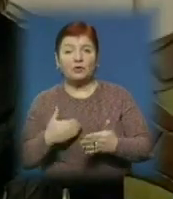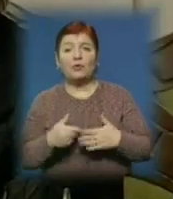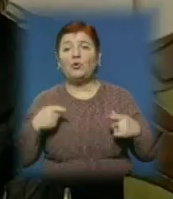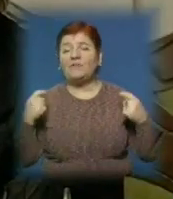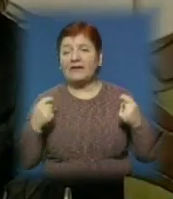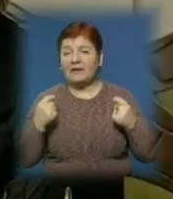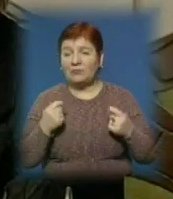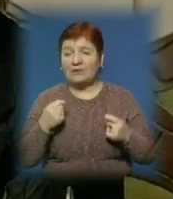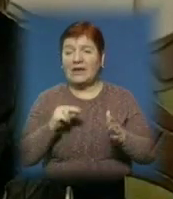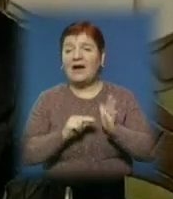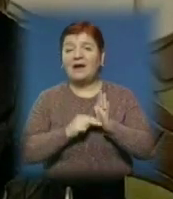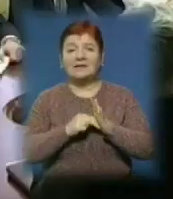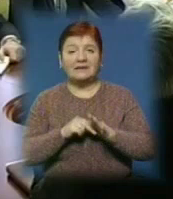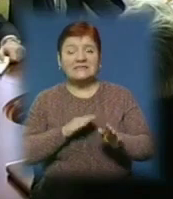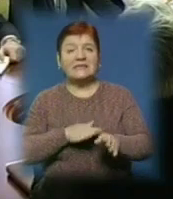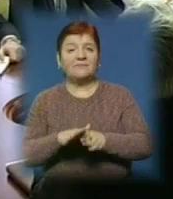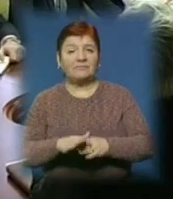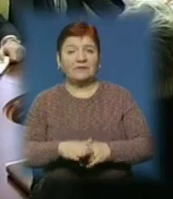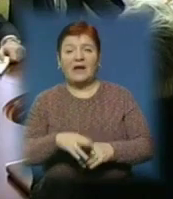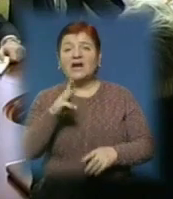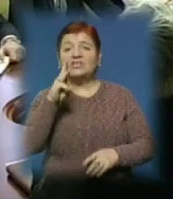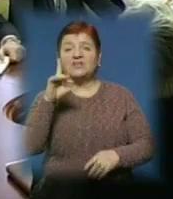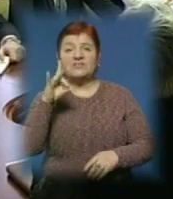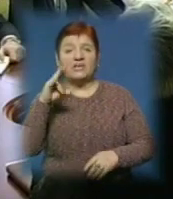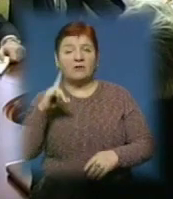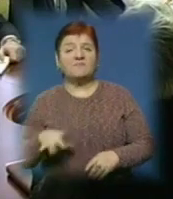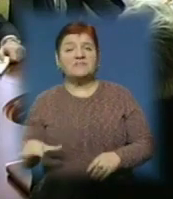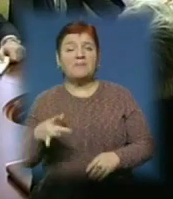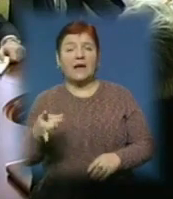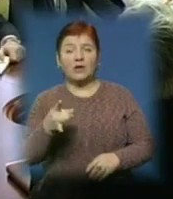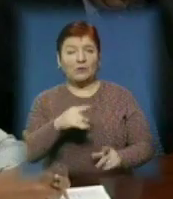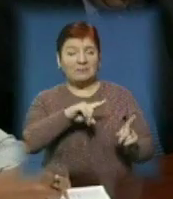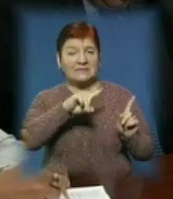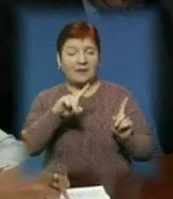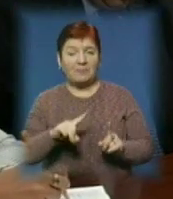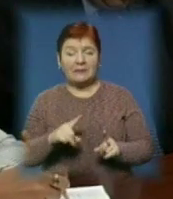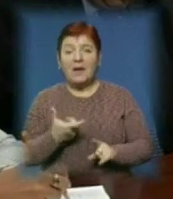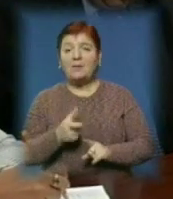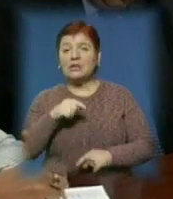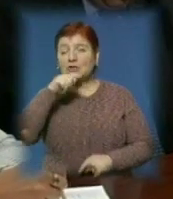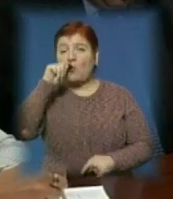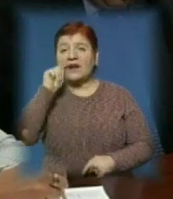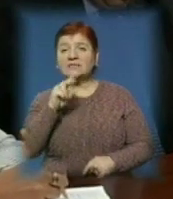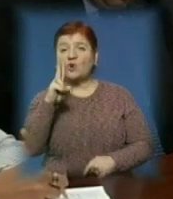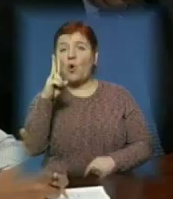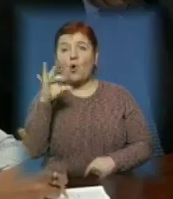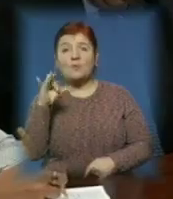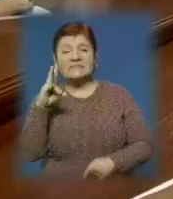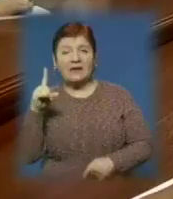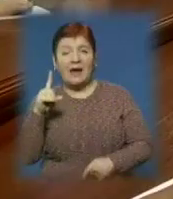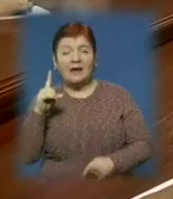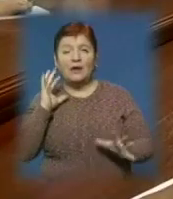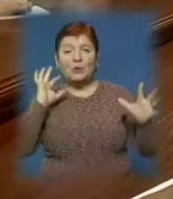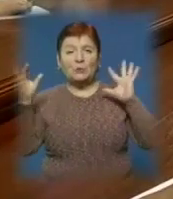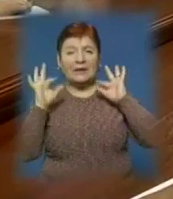дати літератори планують здійснити шевченківську ходу усіма регіонами Закарпаття. Вірші українського кобзаря лунатимуть у близьких та